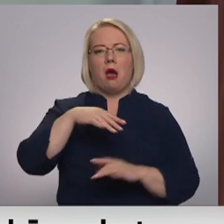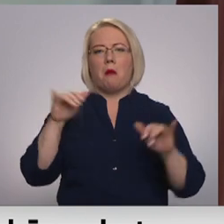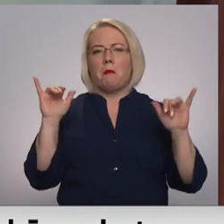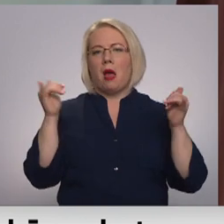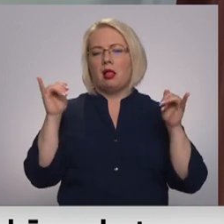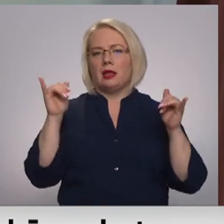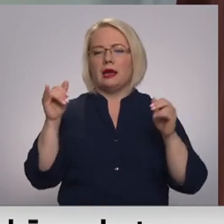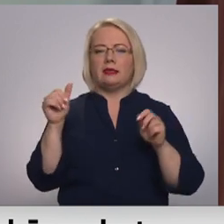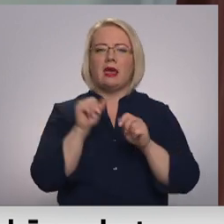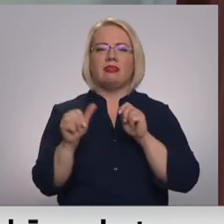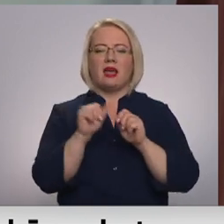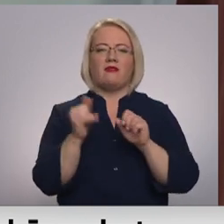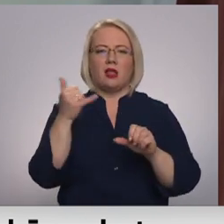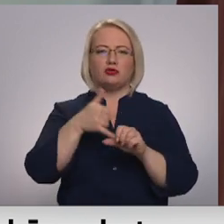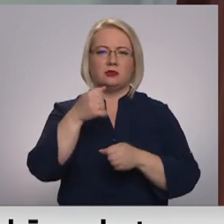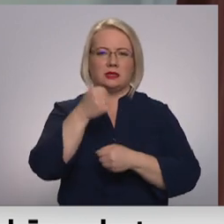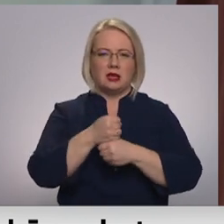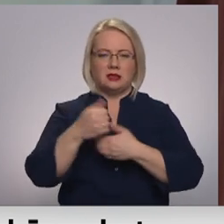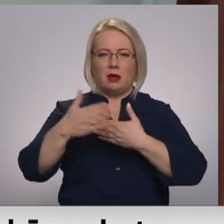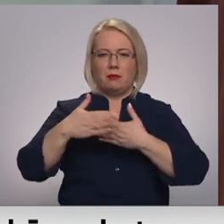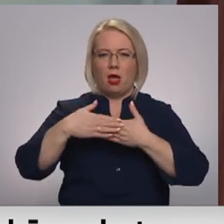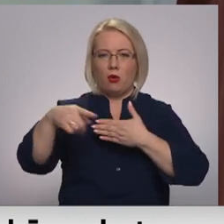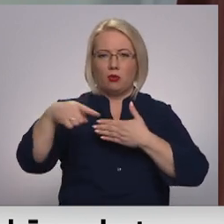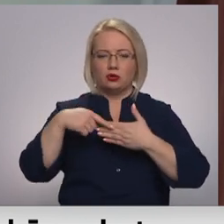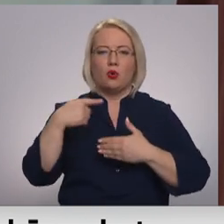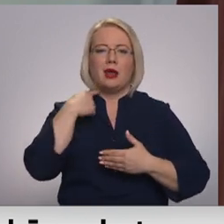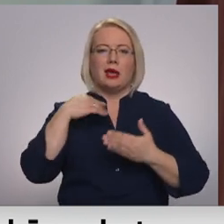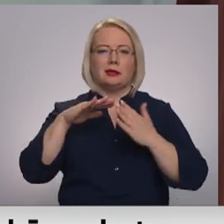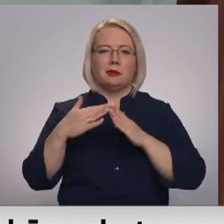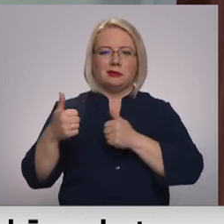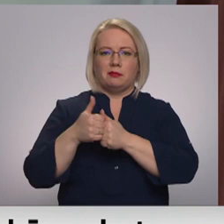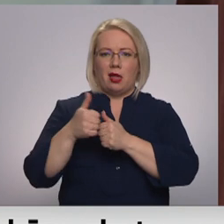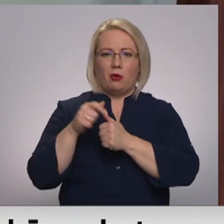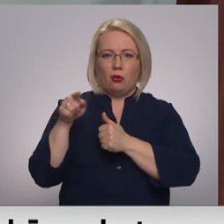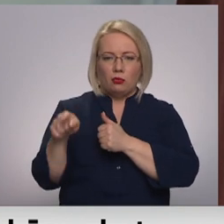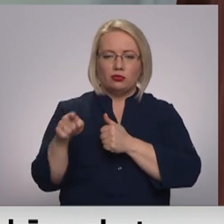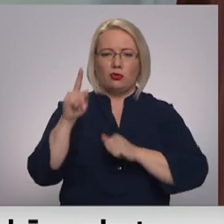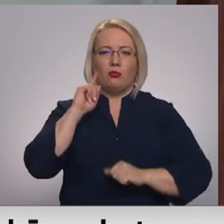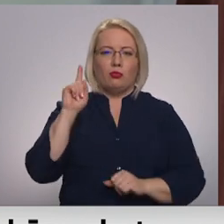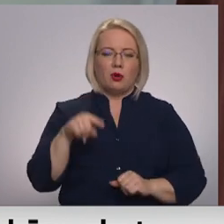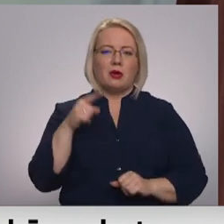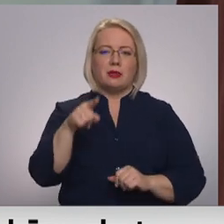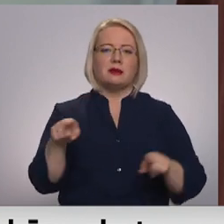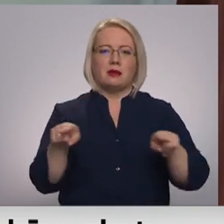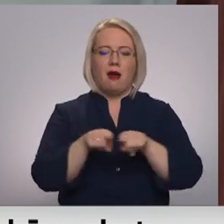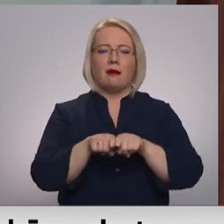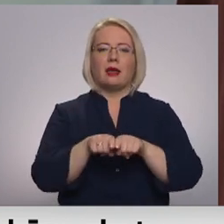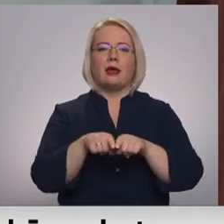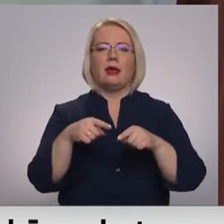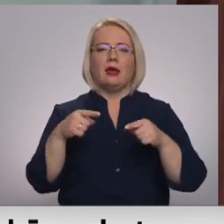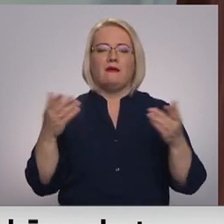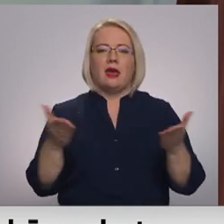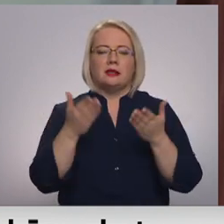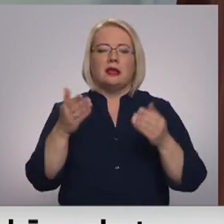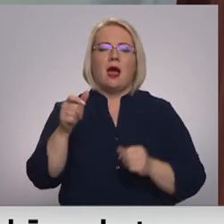Degvielas uzpildu stācijā netālesošajā no Rīgas pils. Protams, ka tas arī veicināja zināmā vērāt